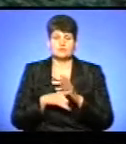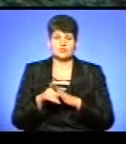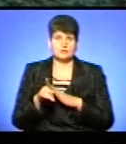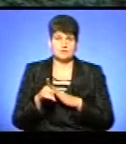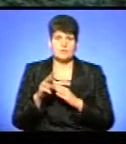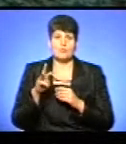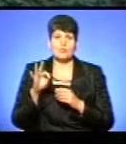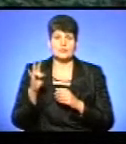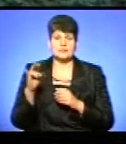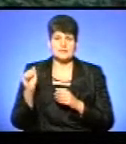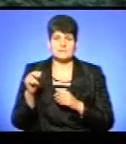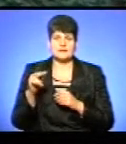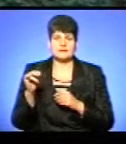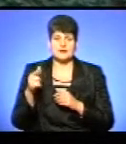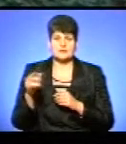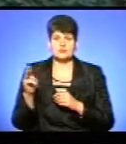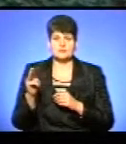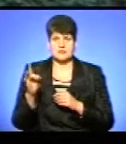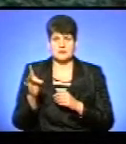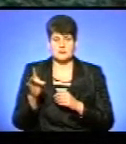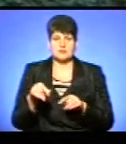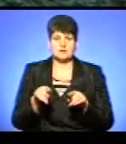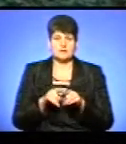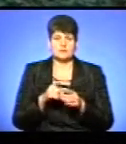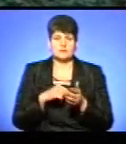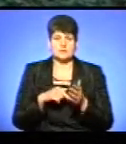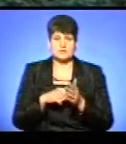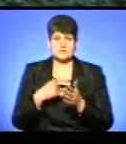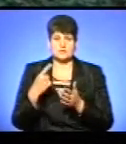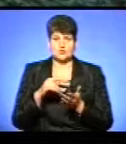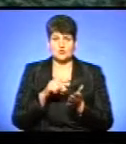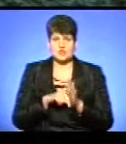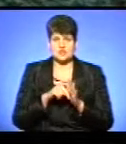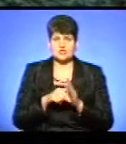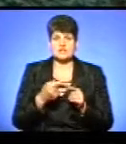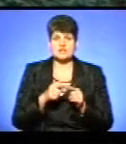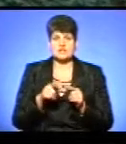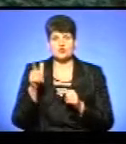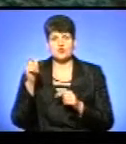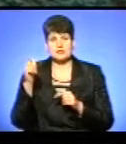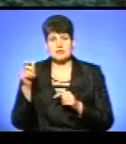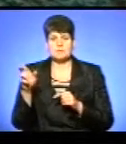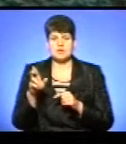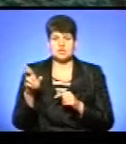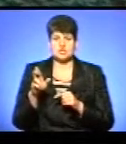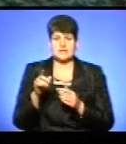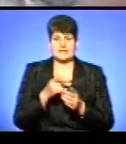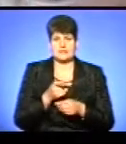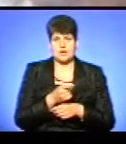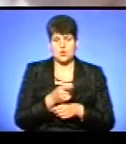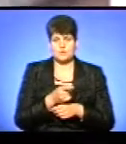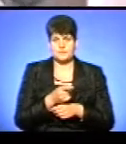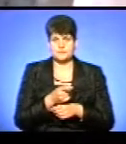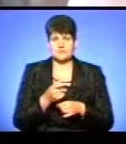Монастрийську, Підгайцях, Шумському районах, а також в містах обласного значення. Це є Чортків, це є Бережани і місто Тернопіль.